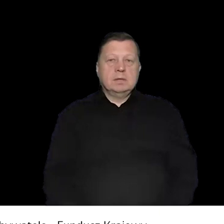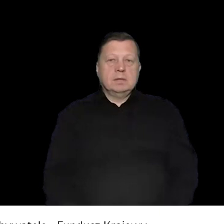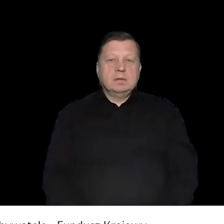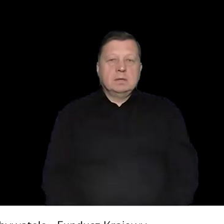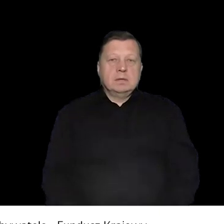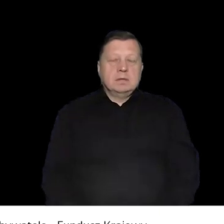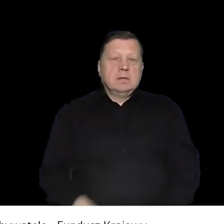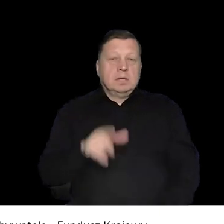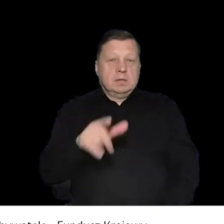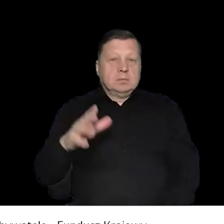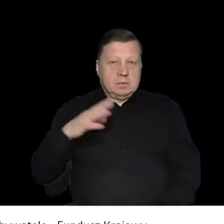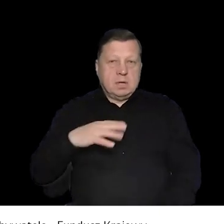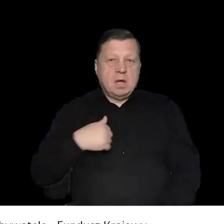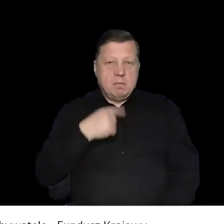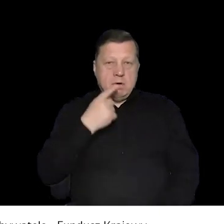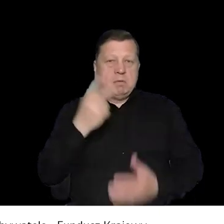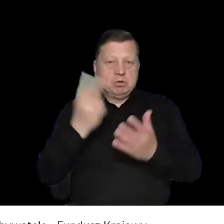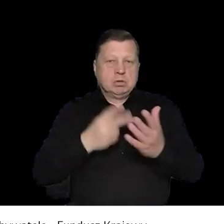przedstawię Pana Gerarda Bacha.